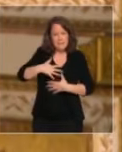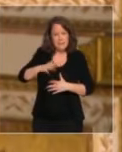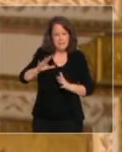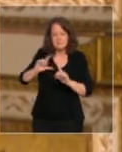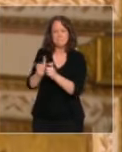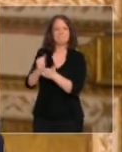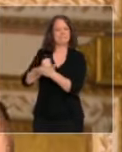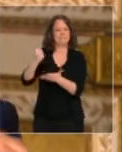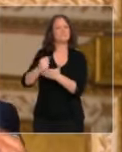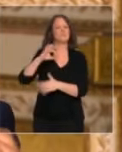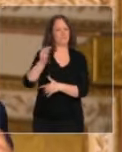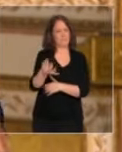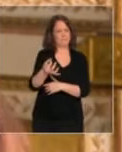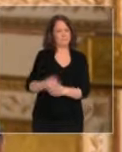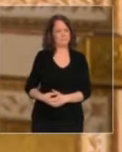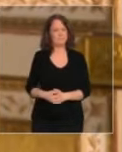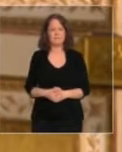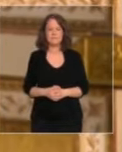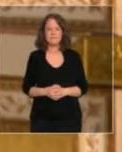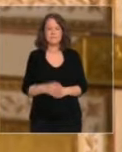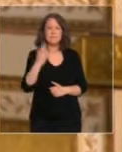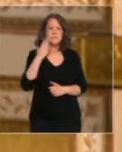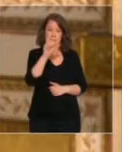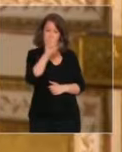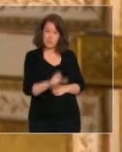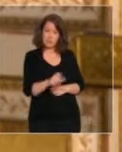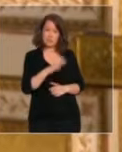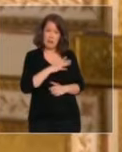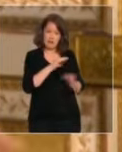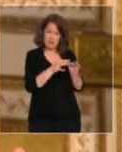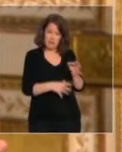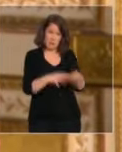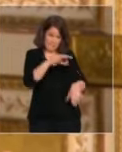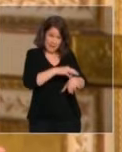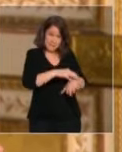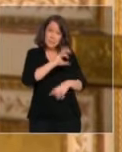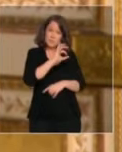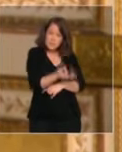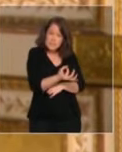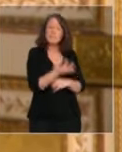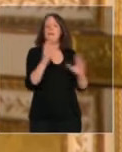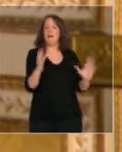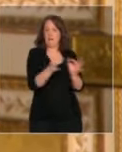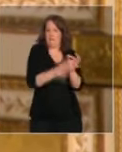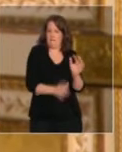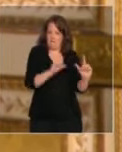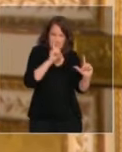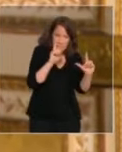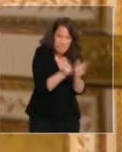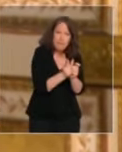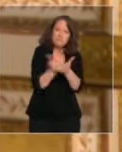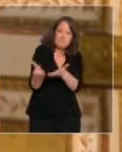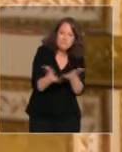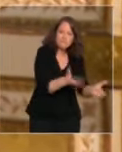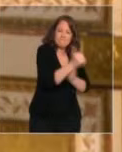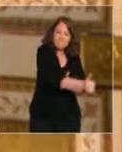être testée. Les personnes ayant le virus pourront ainsi être mises en quarantaine, prises en charge et suivies